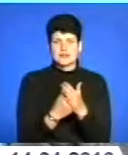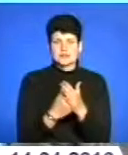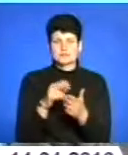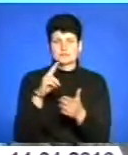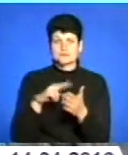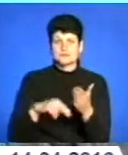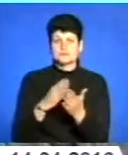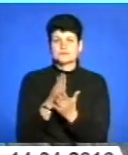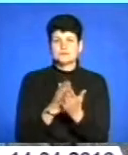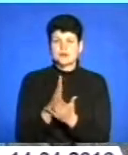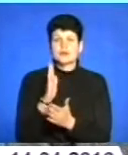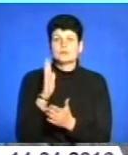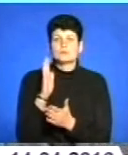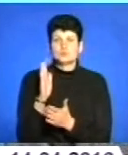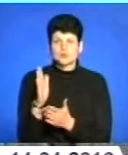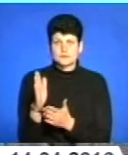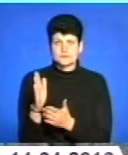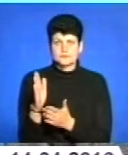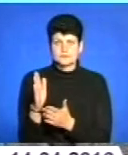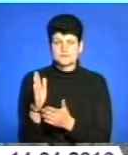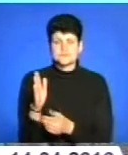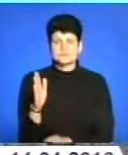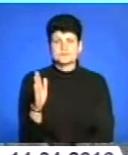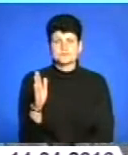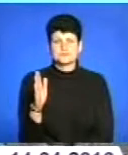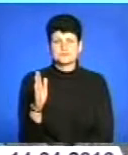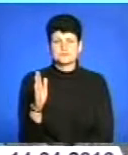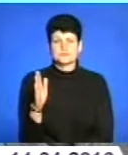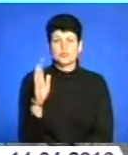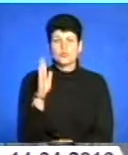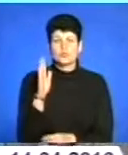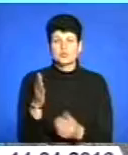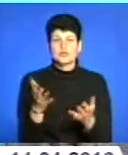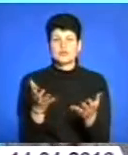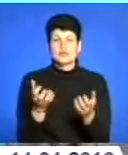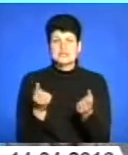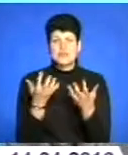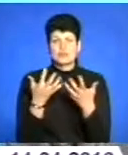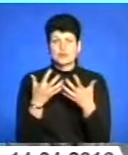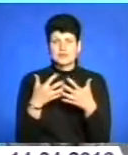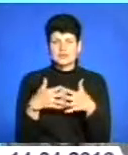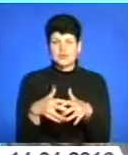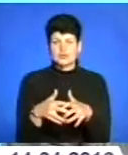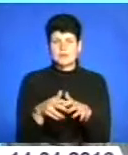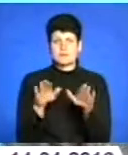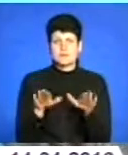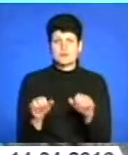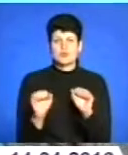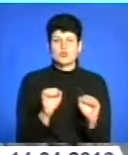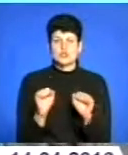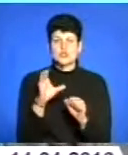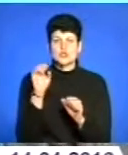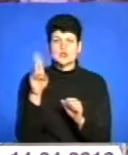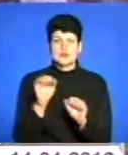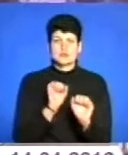будуть братися в автоматичному режимі місцевими управліннями соціального